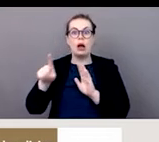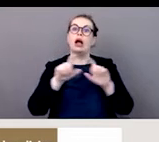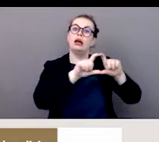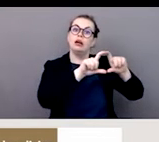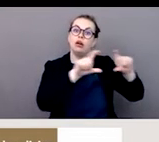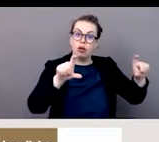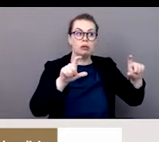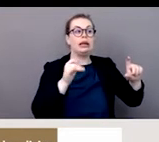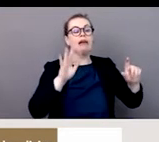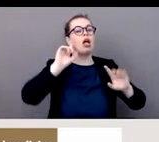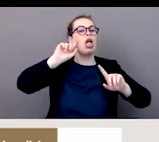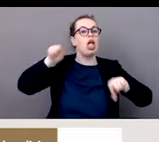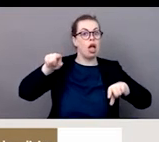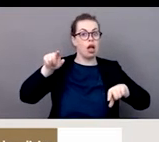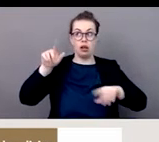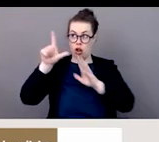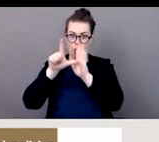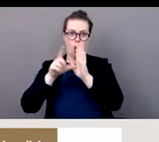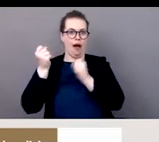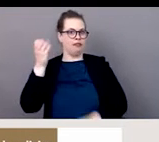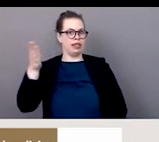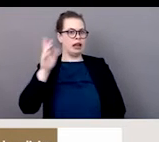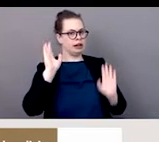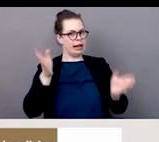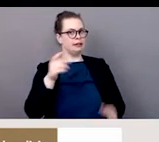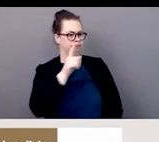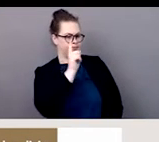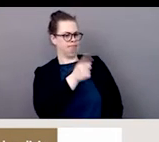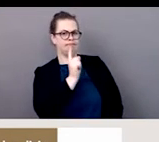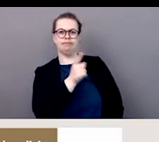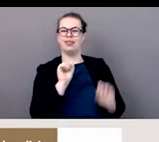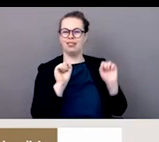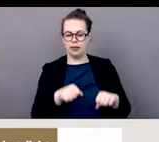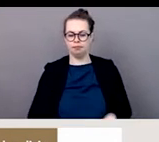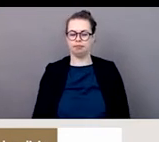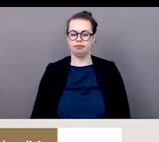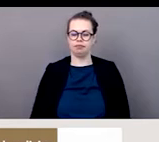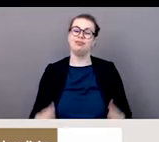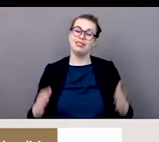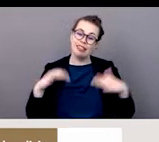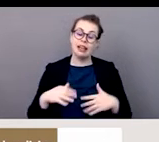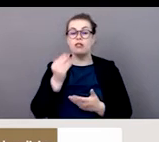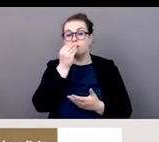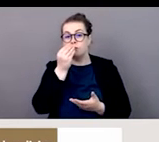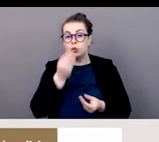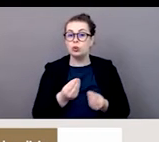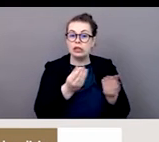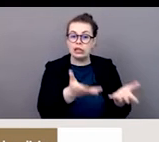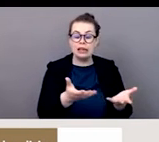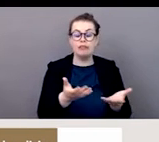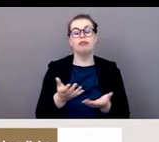redevable pour certaines demandes. Les deux derniers points quand nous avons aussi identifiés étaient aussi